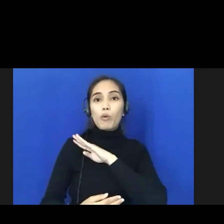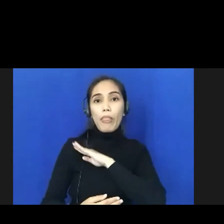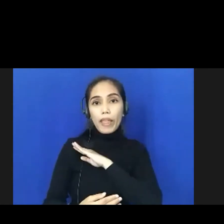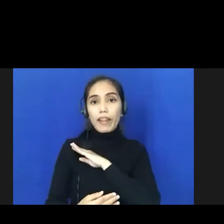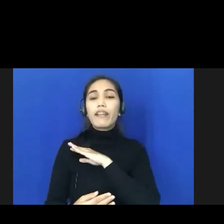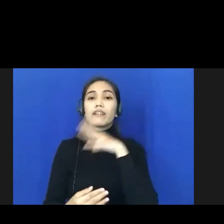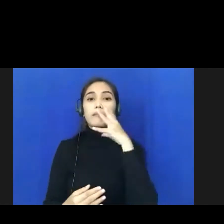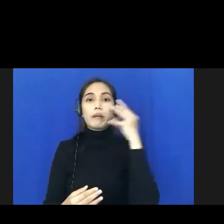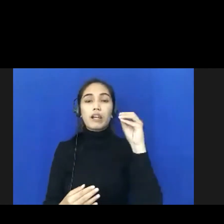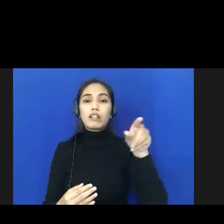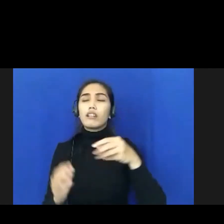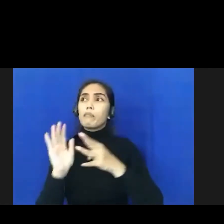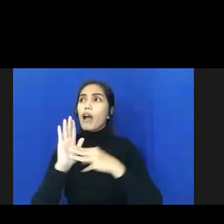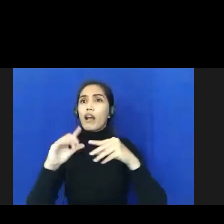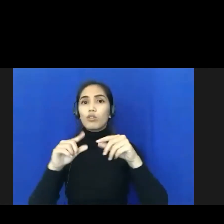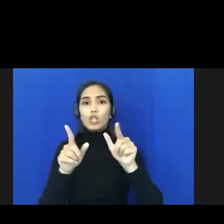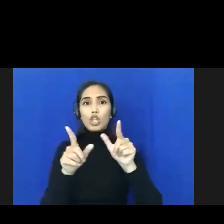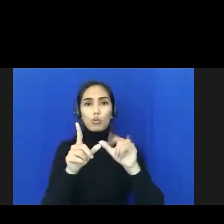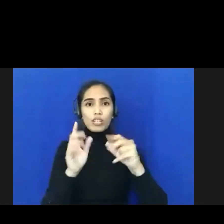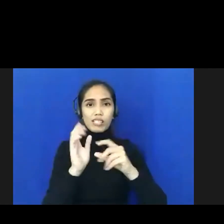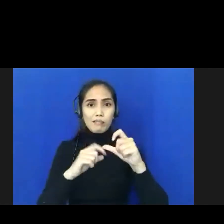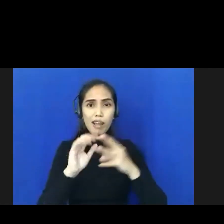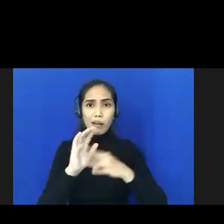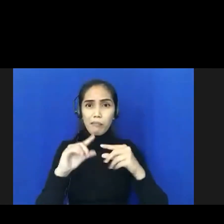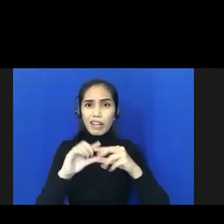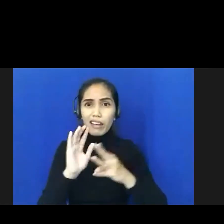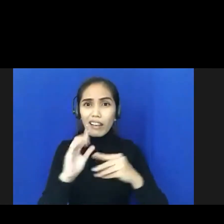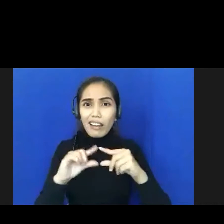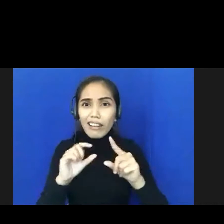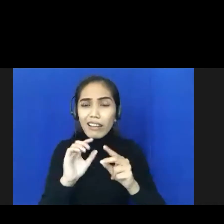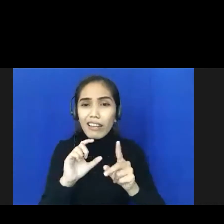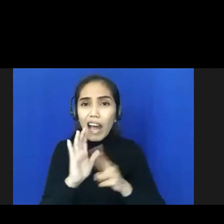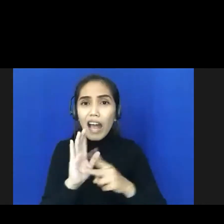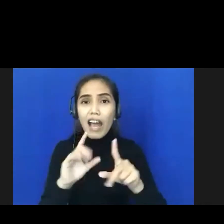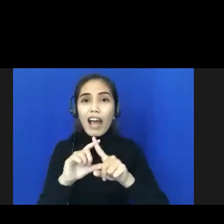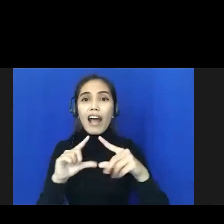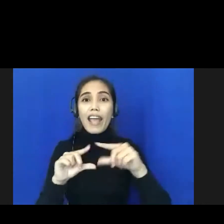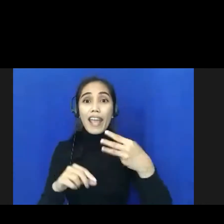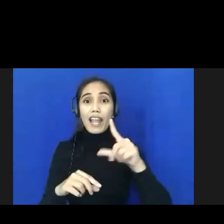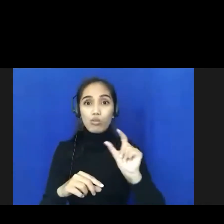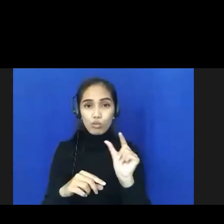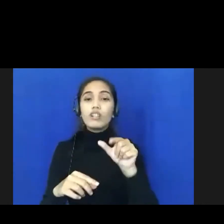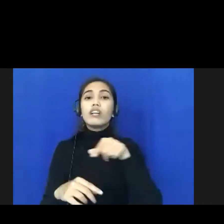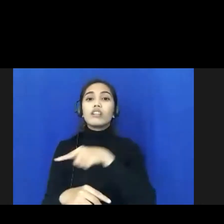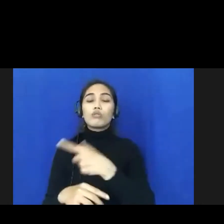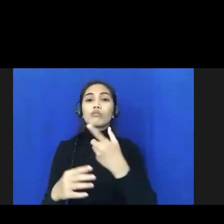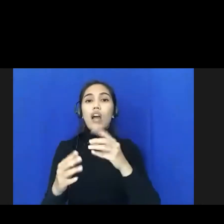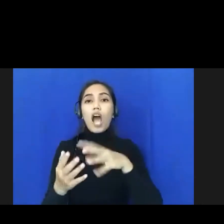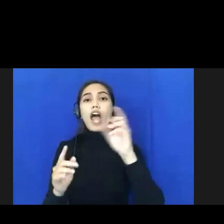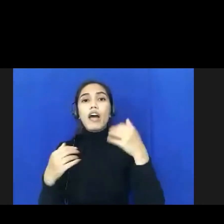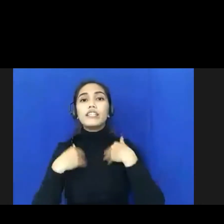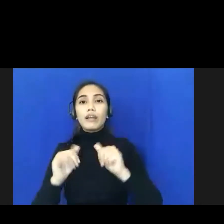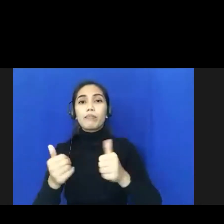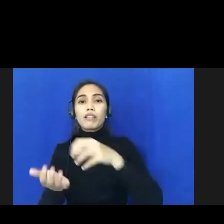Mandaelu, kemudian kemarin ditambah lagi di Odin, itu disiapkan tempat untuk karantina